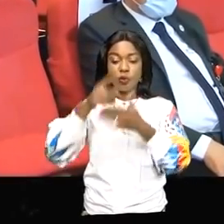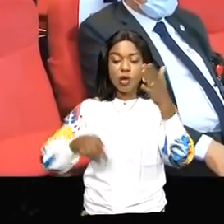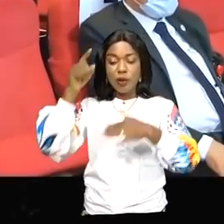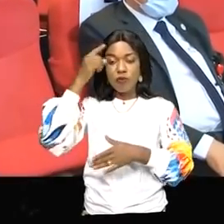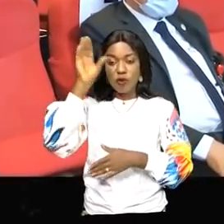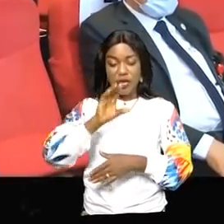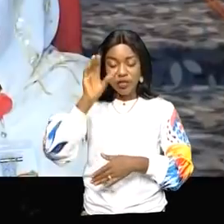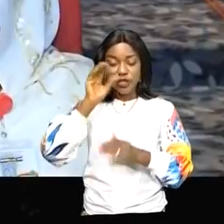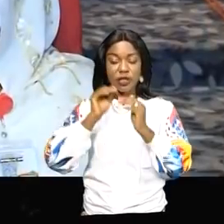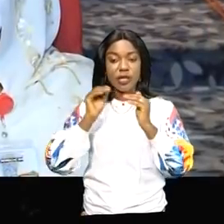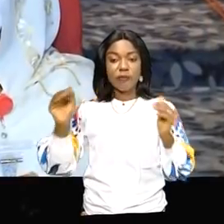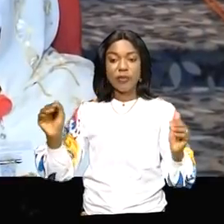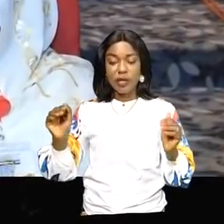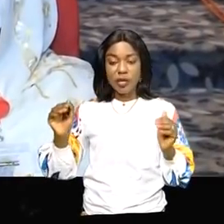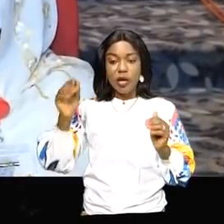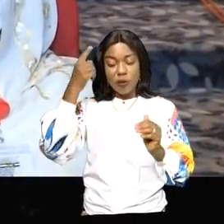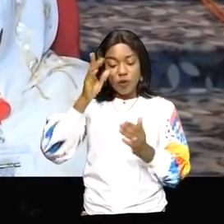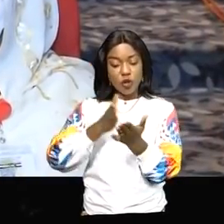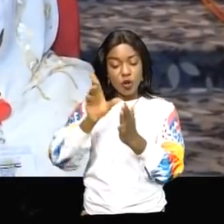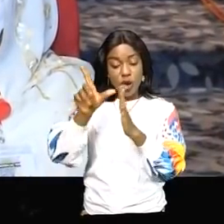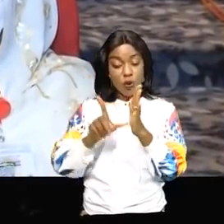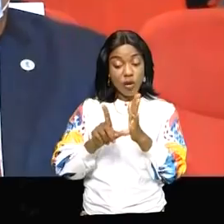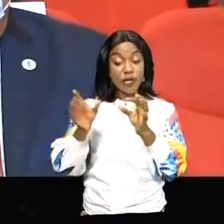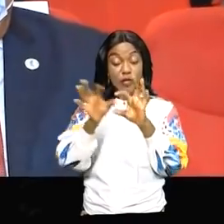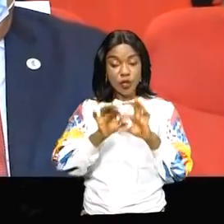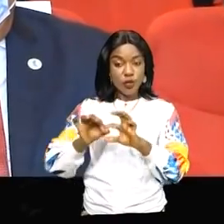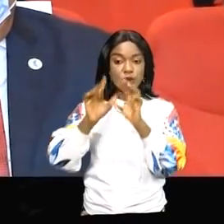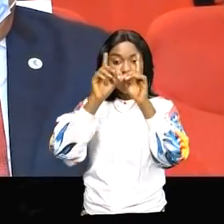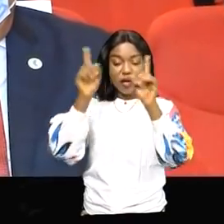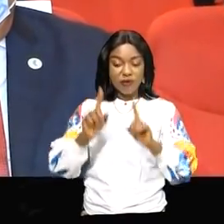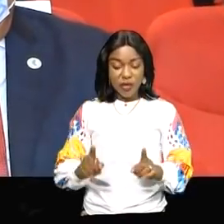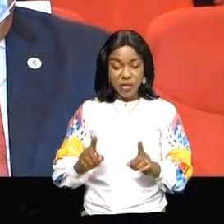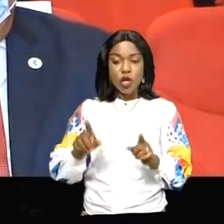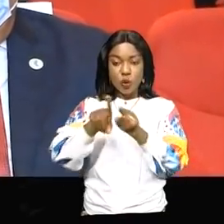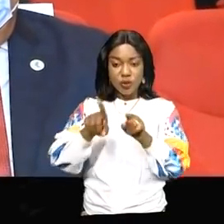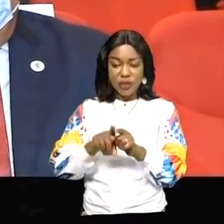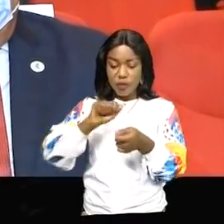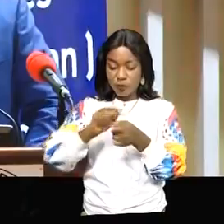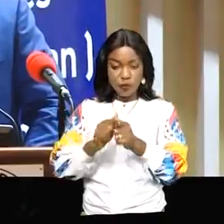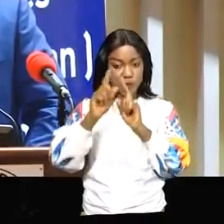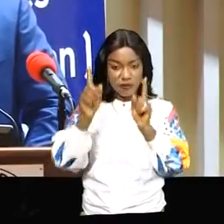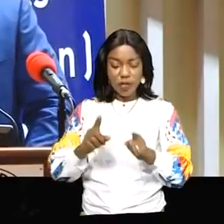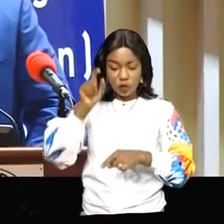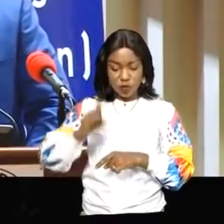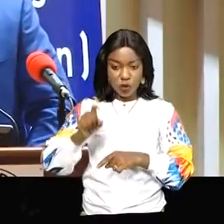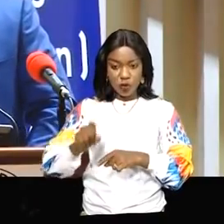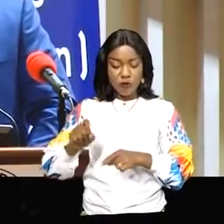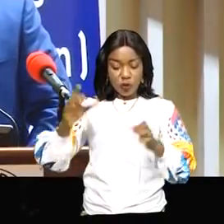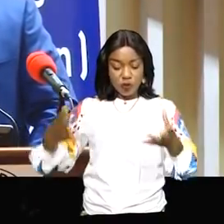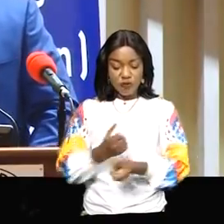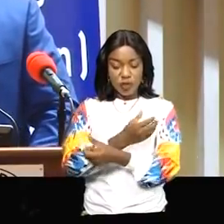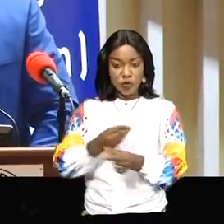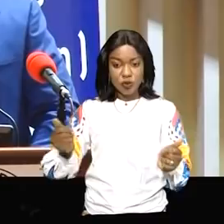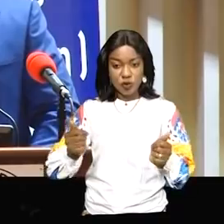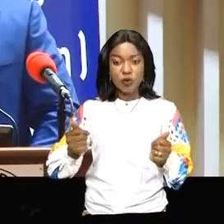conformément aux principes de l'Union africaine à des problèmes africains, des solutions africaines. Le chef de l'Etat a aussi